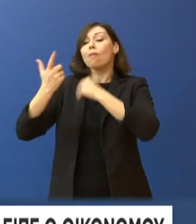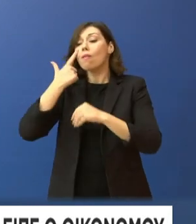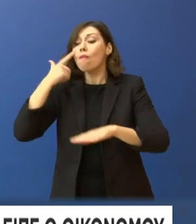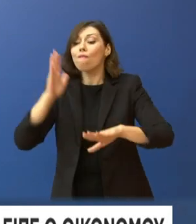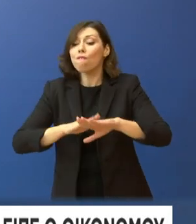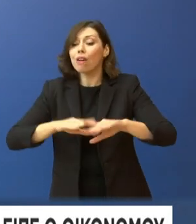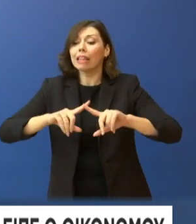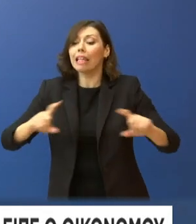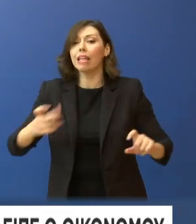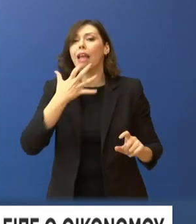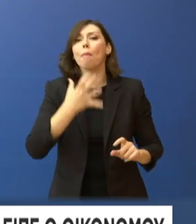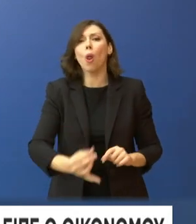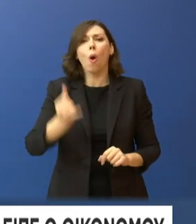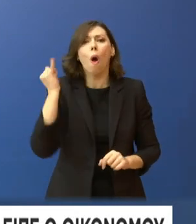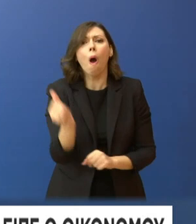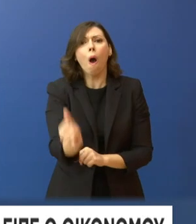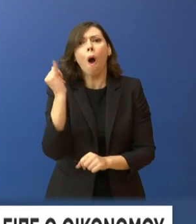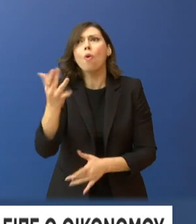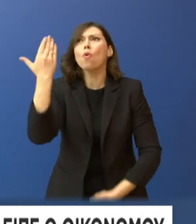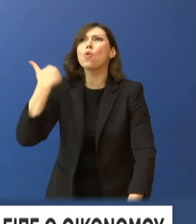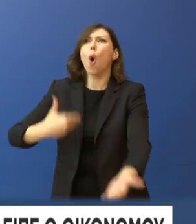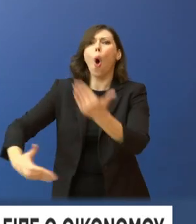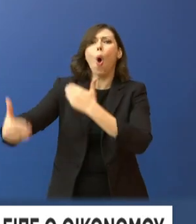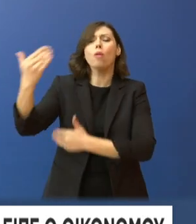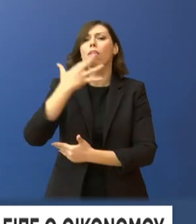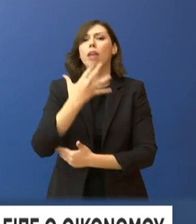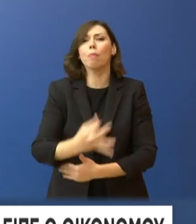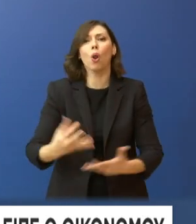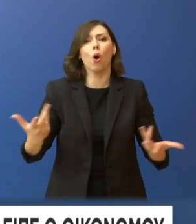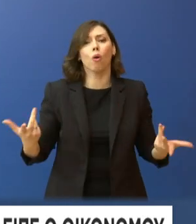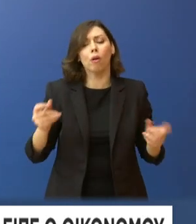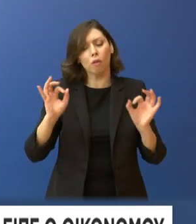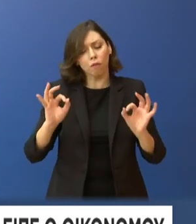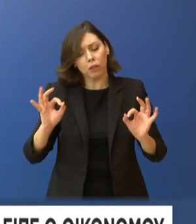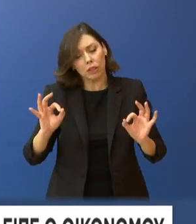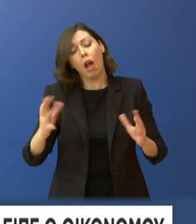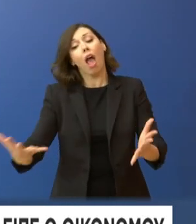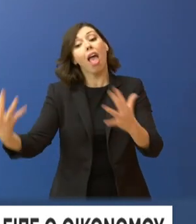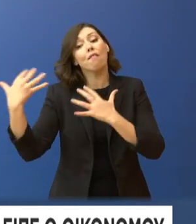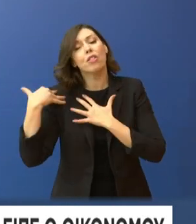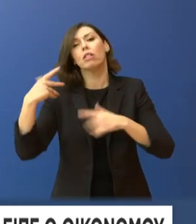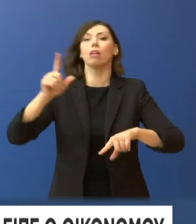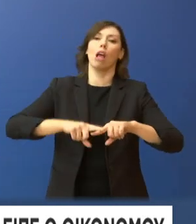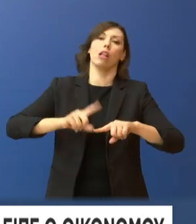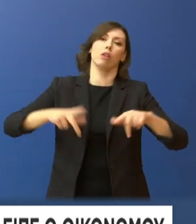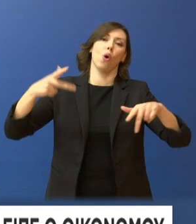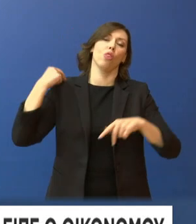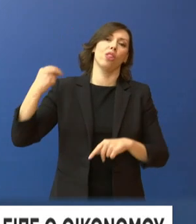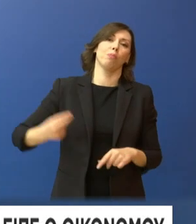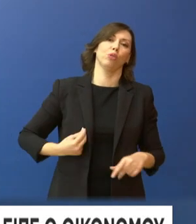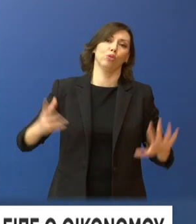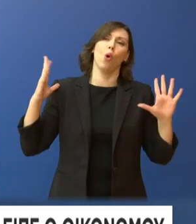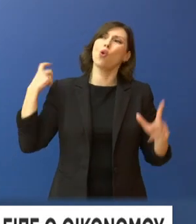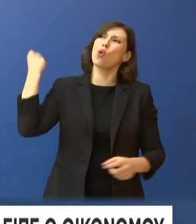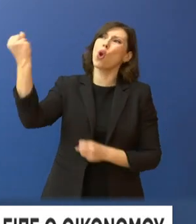καθυστερήσεις που έχουν τις αιτίες τους σε χρόνιες παθογένειες του ελληνικού δημοσίου, σε στρεβλώσεις δεκαετιών.